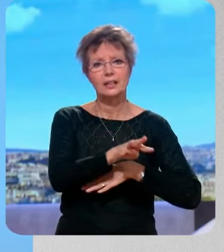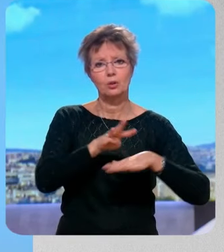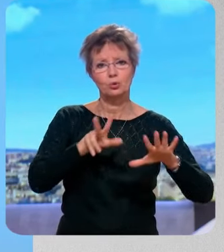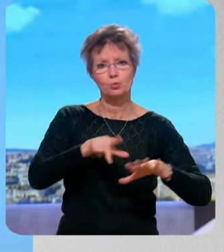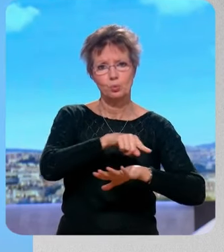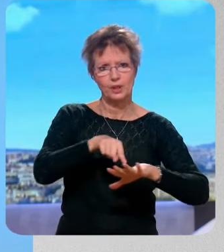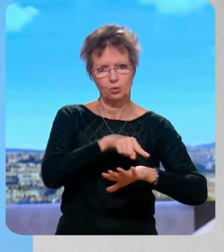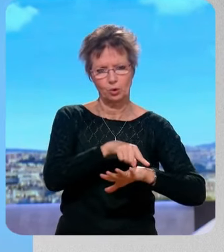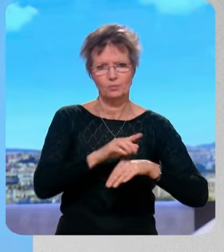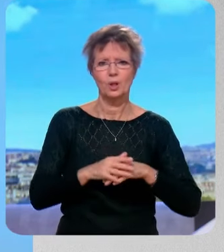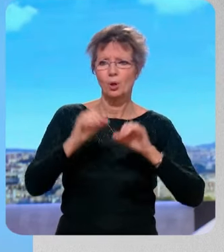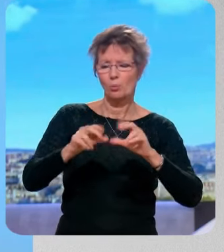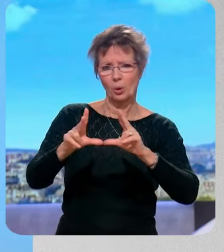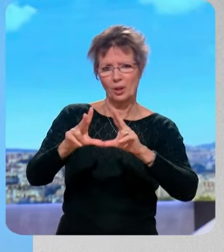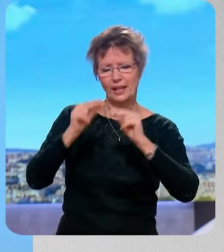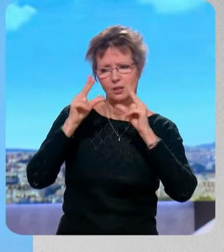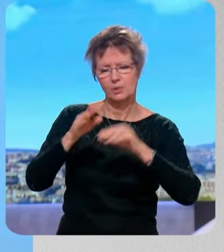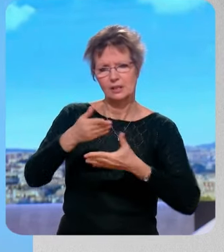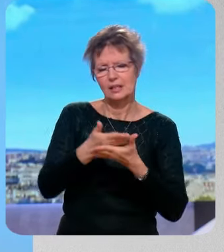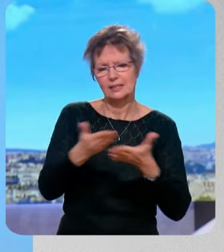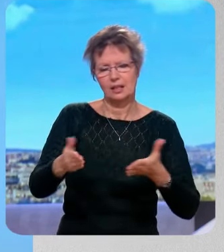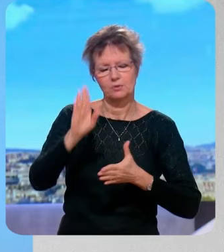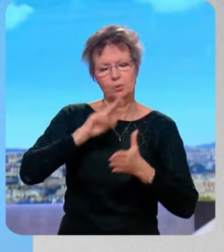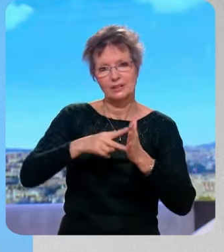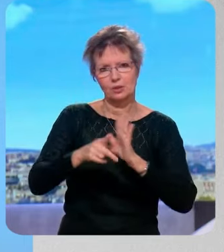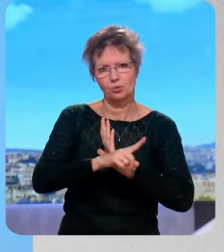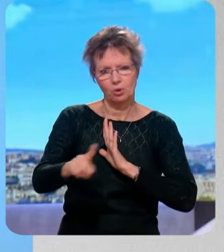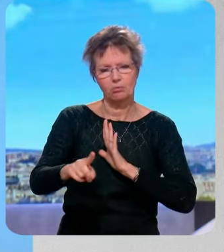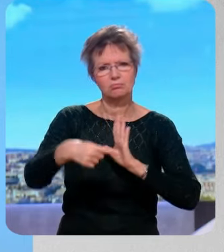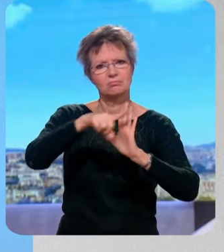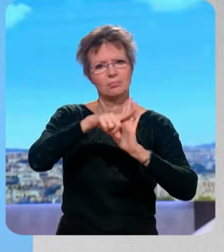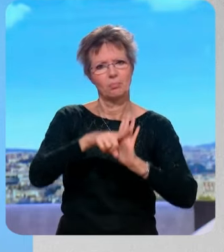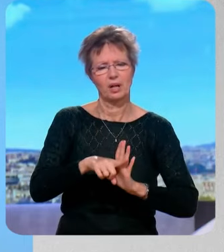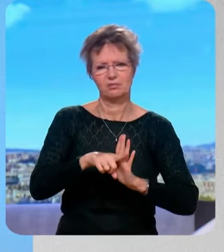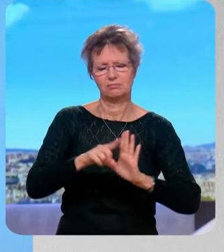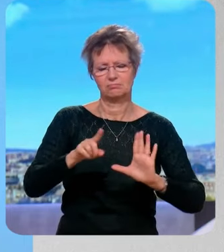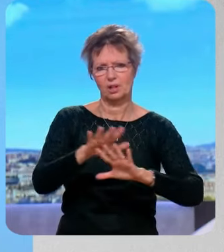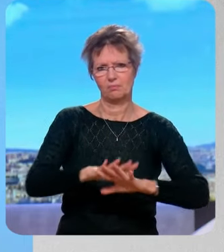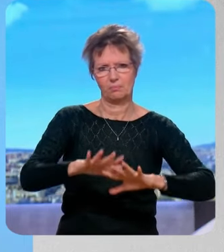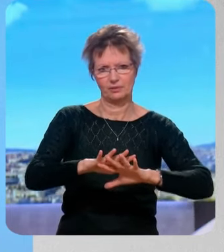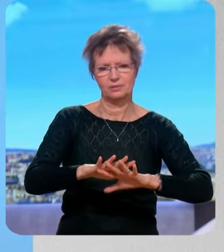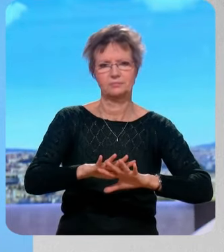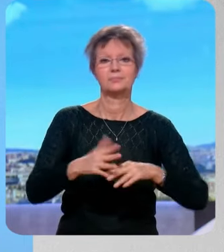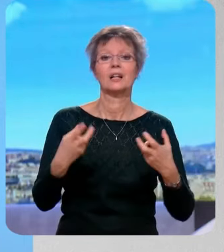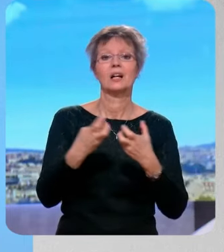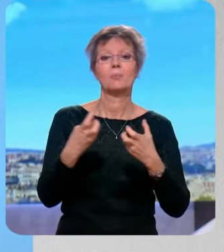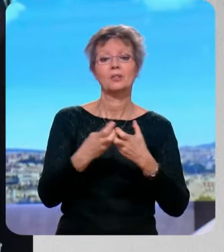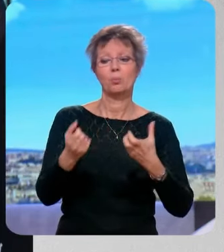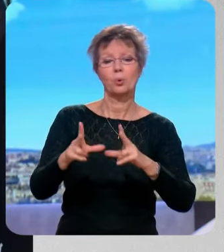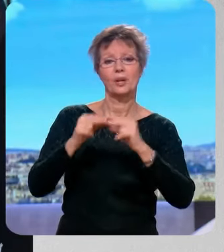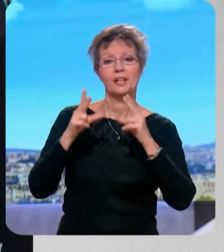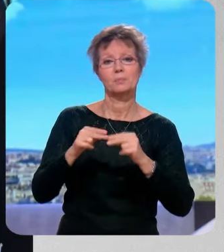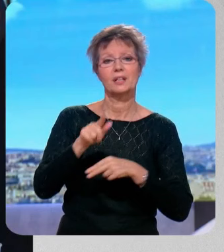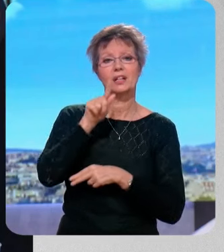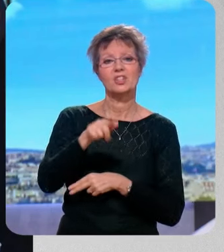'on réexplique, et si c'est possible de manière simple, rapide et pas trop technique, quelques-unes des mesures qui ne sont pas suffisamment claires sans doute. Est que vous pouvez déjà nous réexpliquer très simplement le